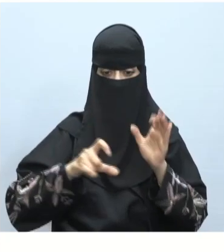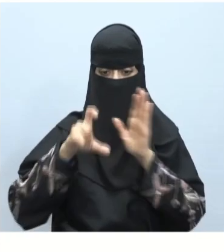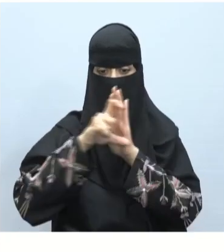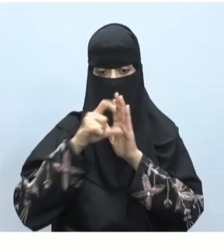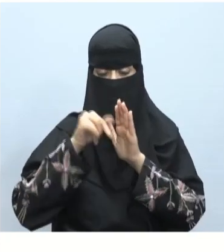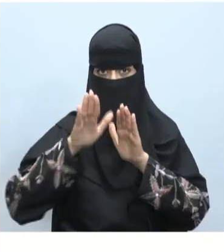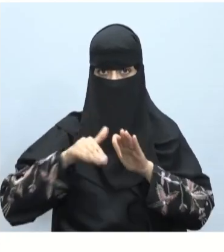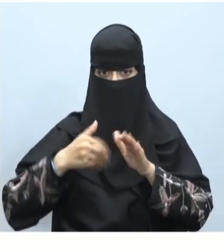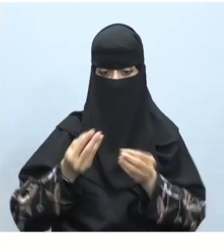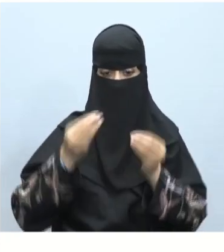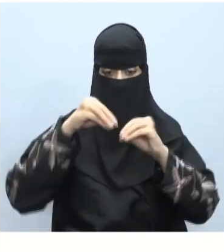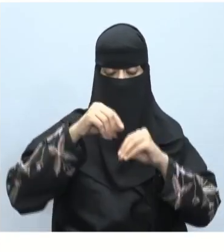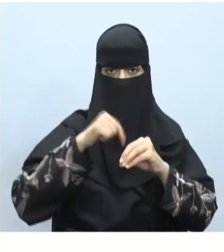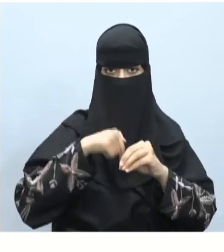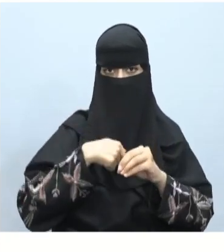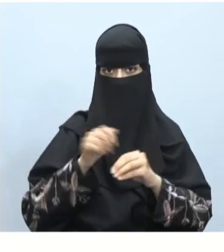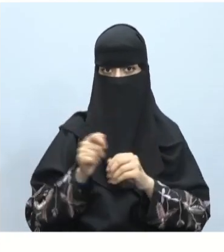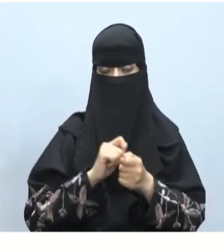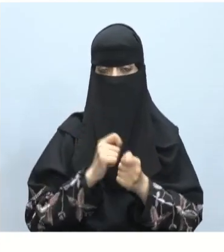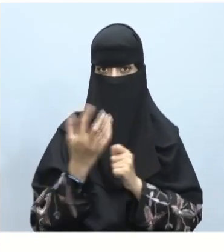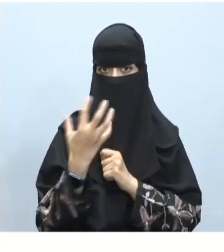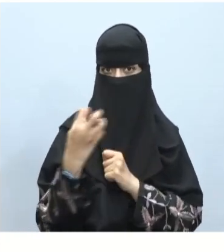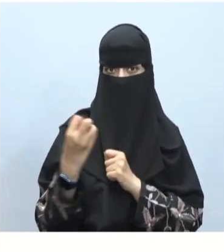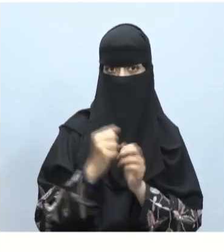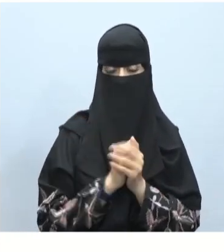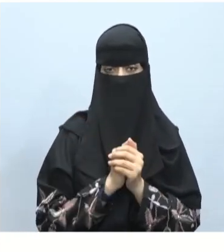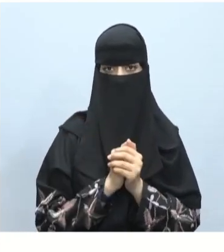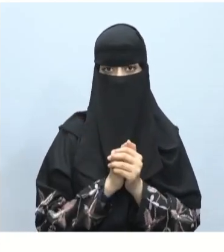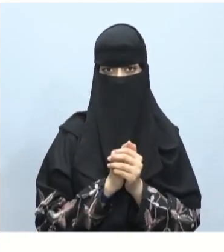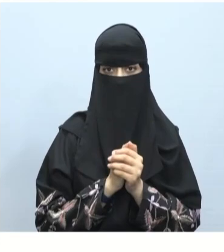أيضا تنسيق النصوص لجعل المحتوى جذاب